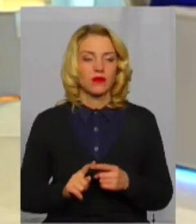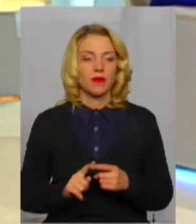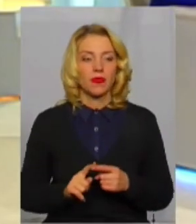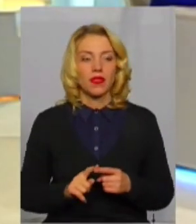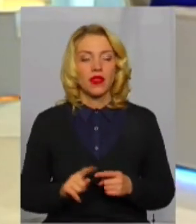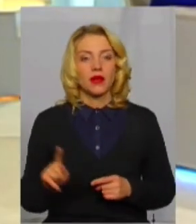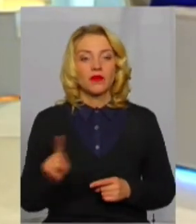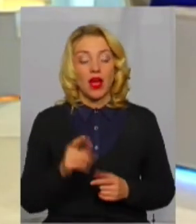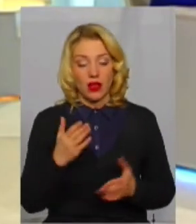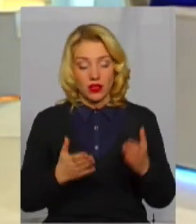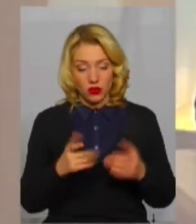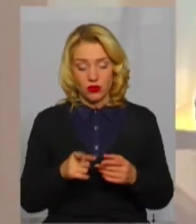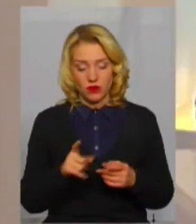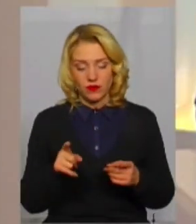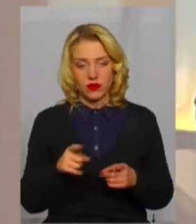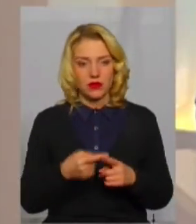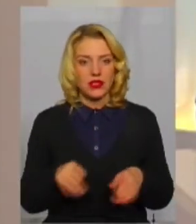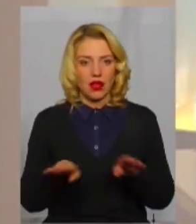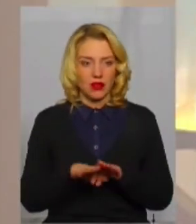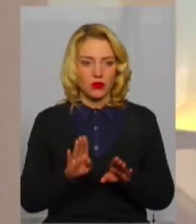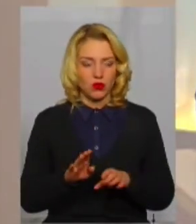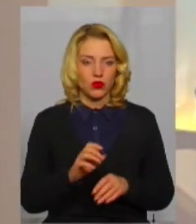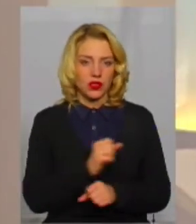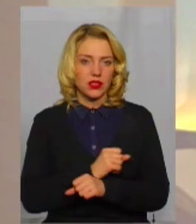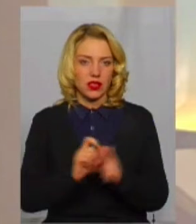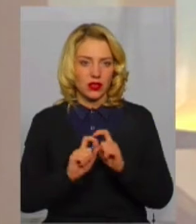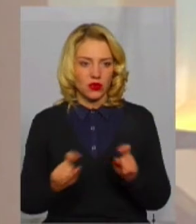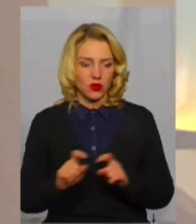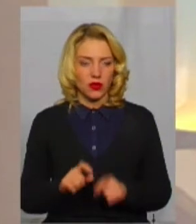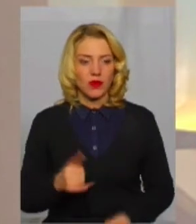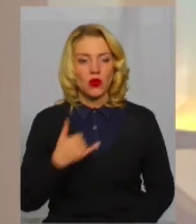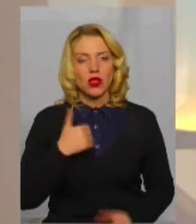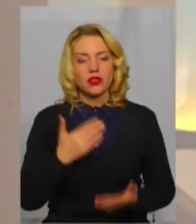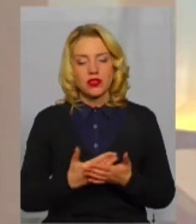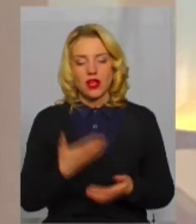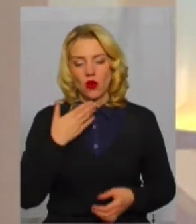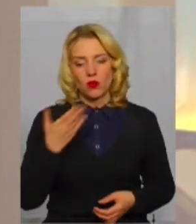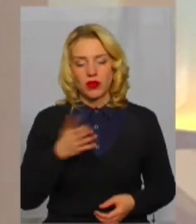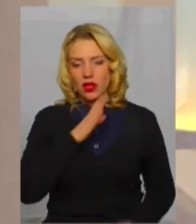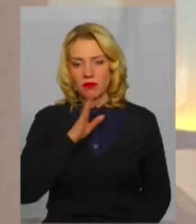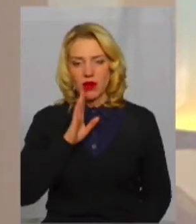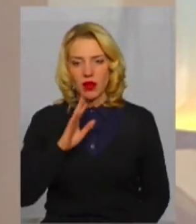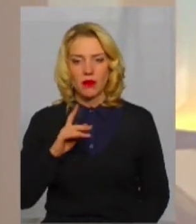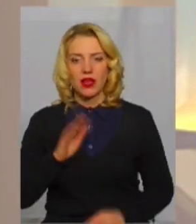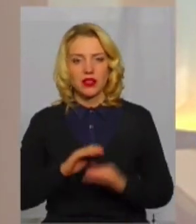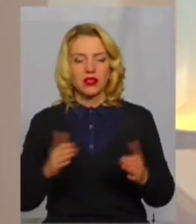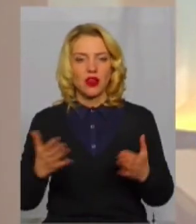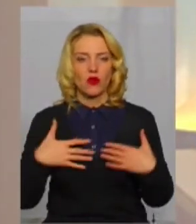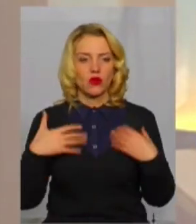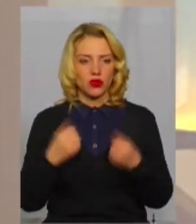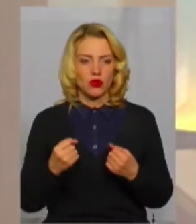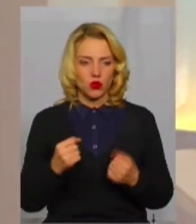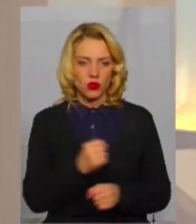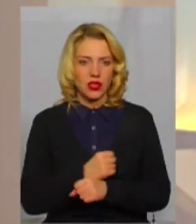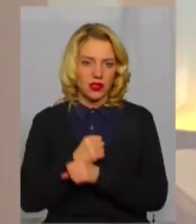закриють ці санаторії. Звичайно. У нас є коментар мами, діти якої оздоровлювалися у санаторії